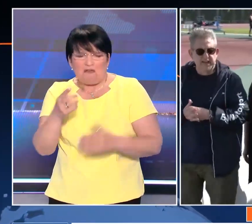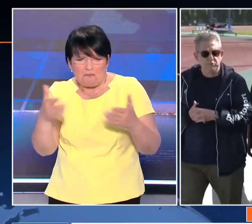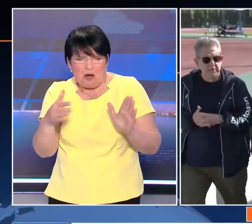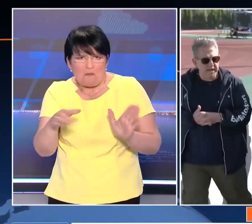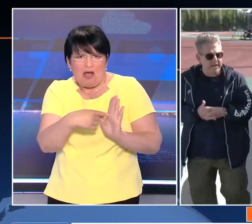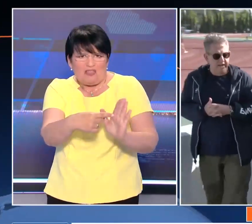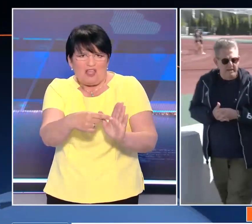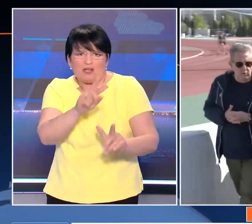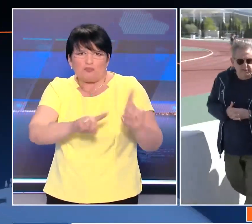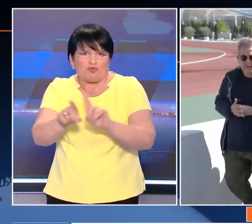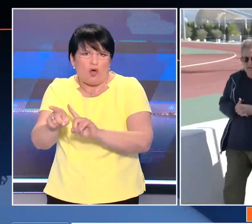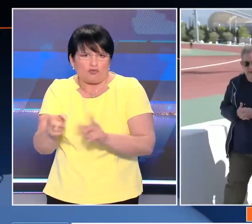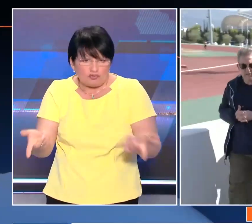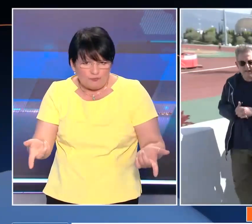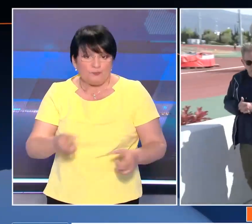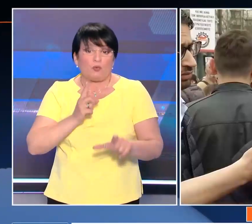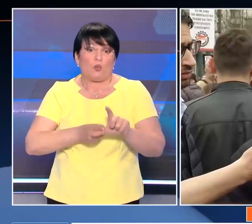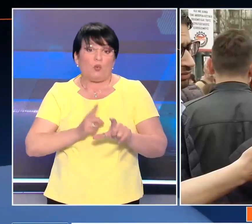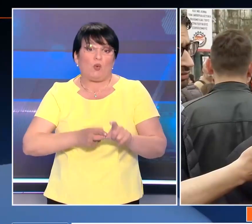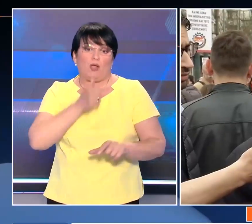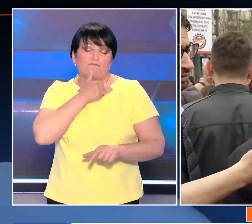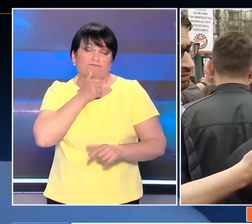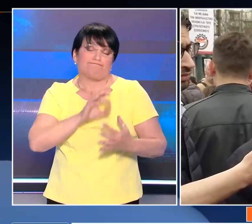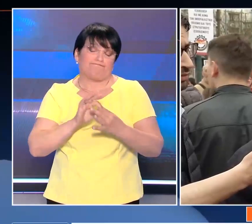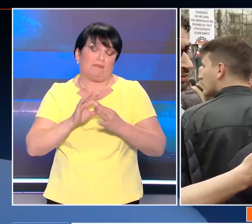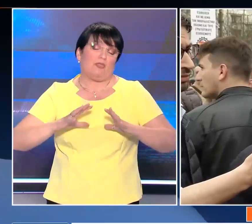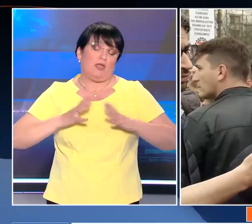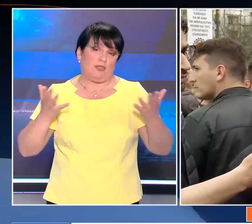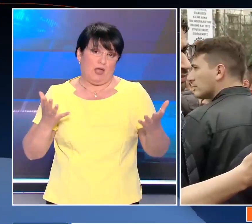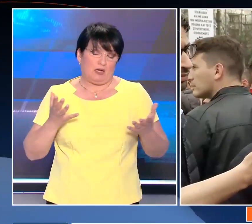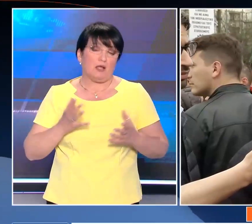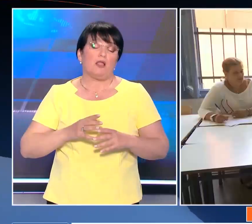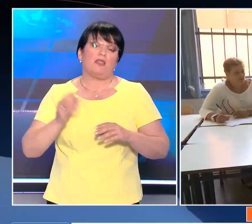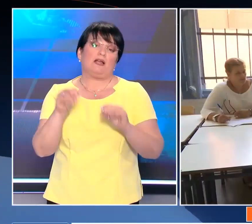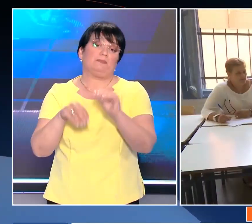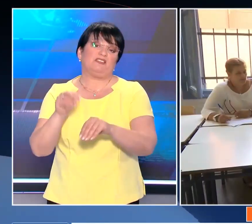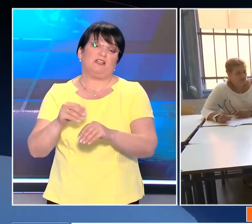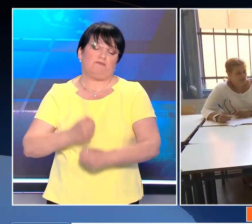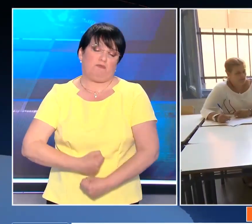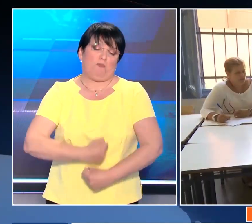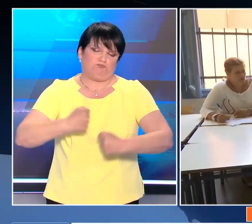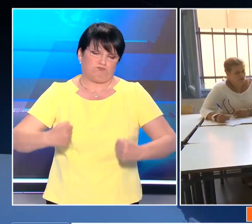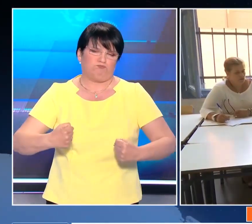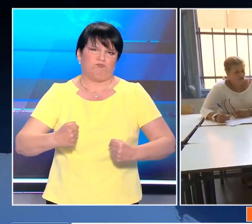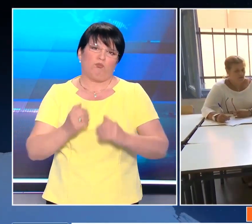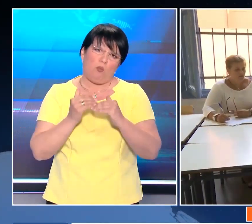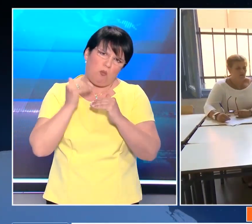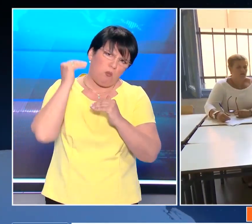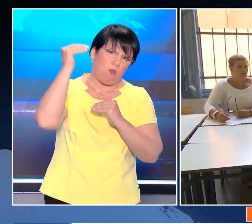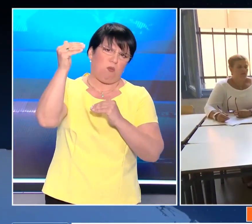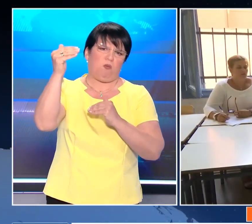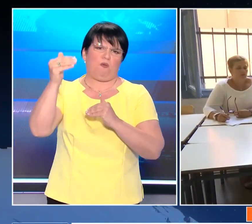συγκυβέρνηση αλλά και στην ενοχή λέει το ΚΚΕ, το οποίο επιδιώκει ισχυρή ψήφο. Όσο πιο ψηλά γίνεται. Είναι